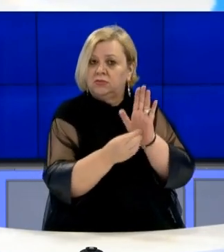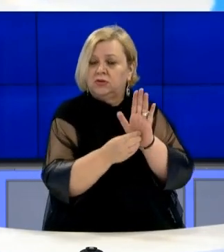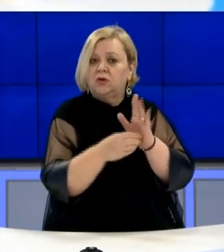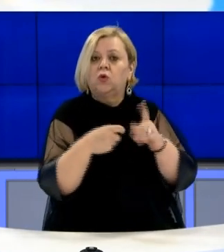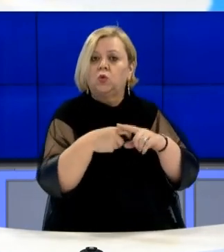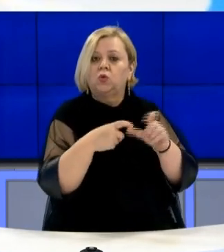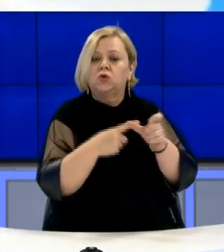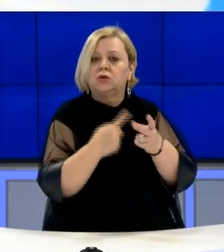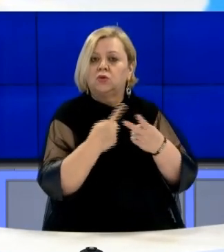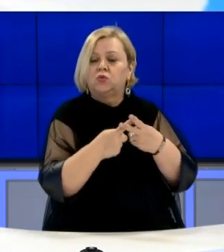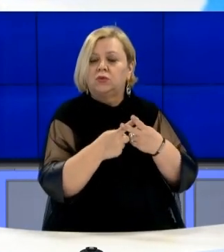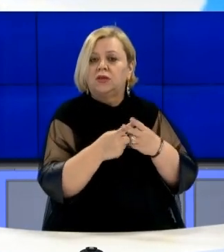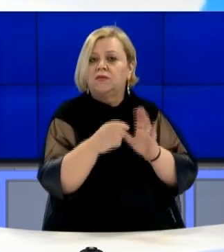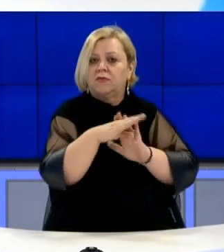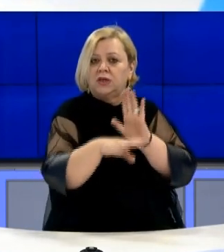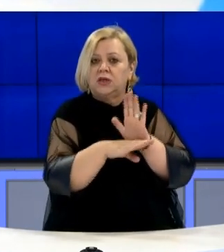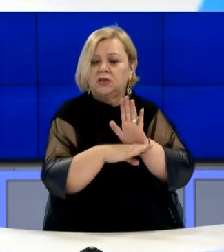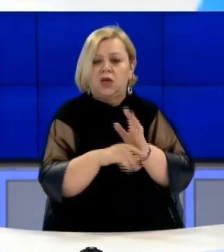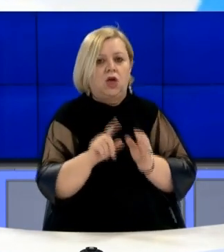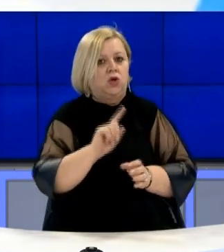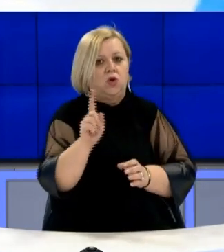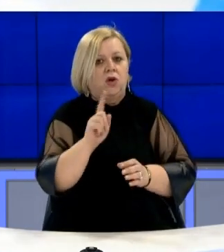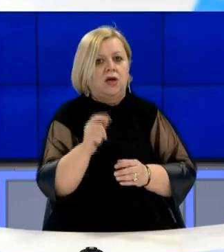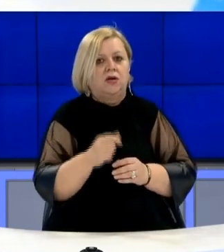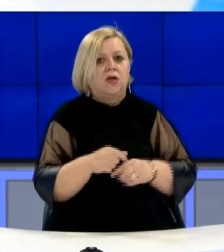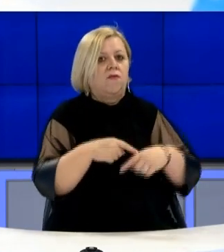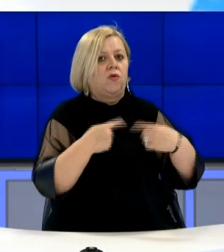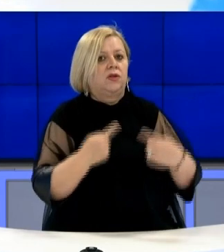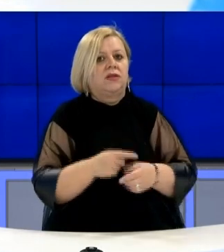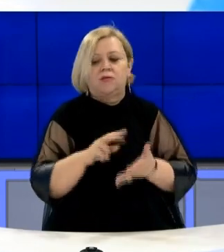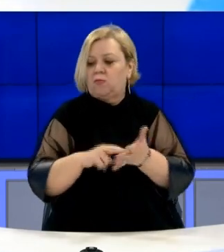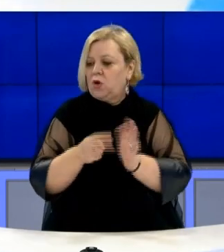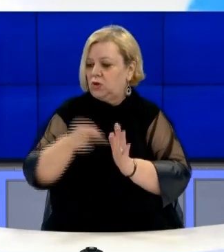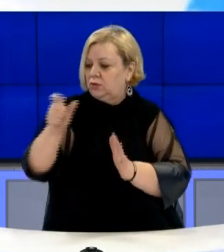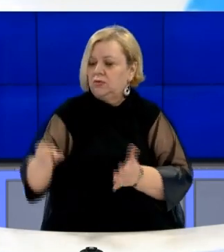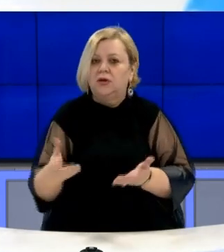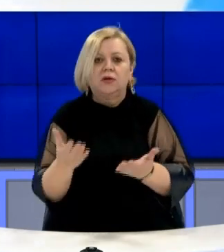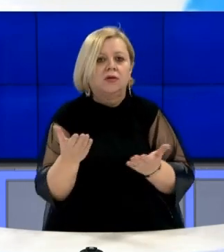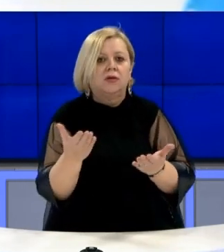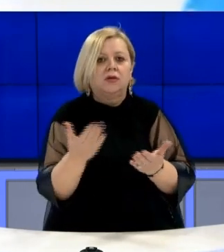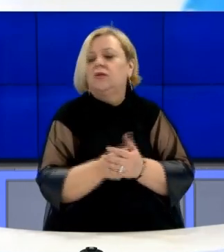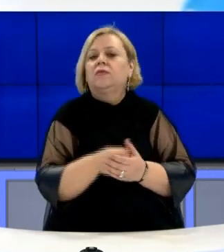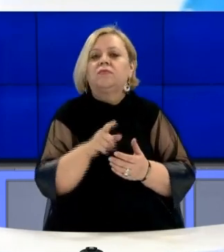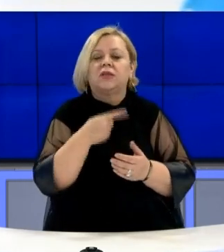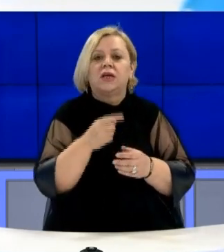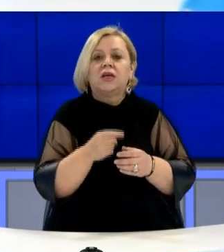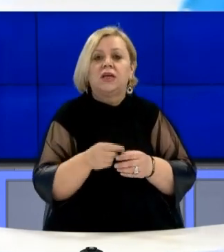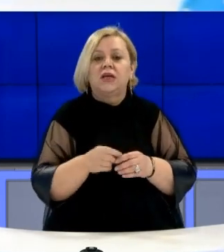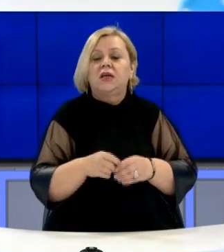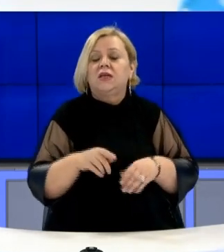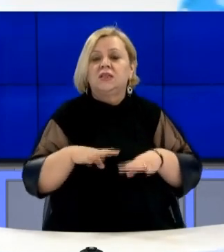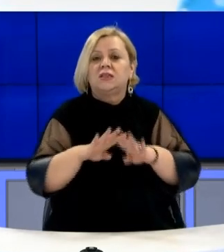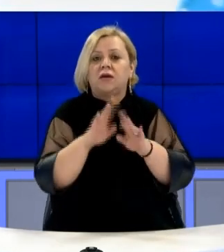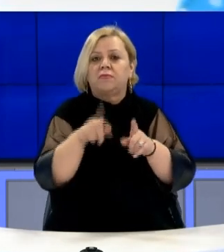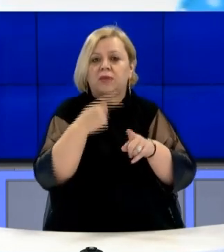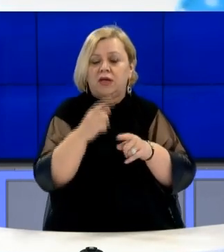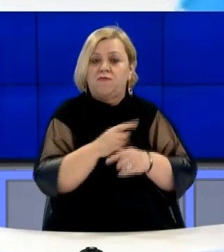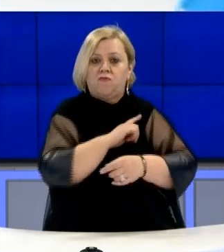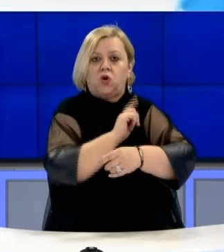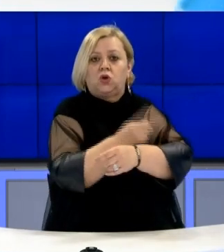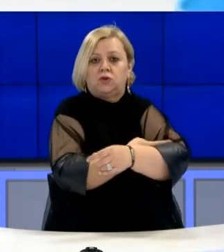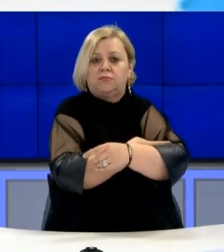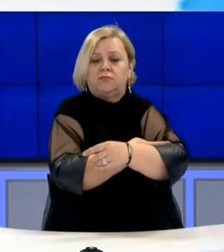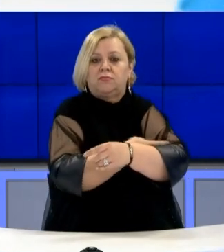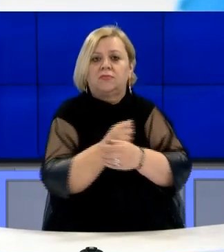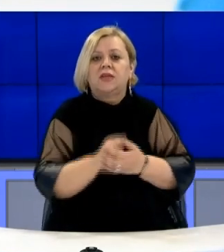kushtetuta dhe ligjet e vendit e jonë nga vullnetet politike. Më këtë rast të kësot se sistemi prokurorial me mbërë shtetit të fuqishme dhe